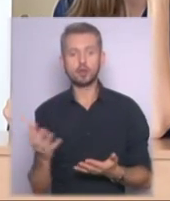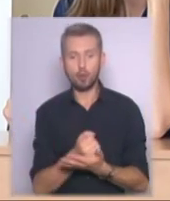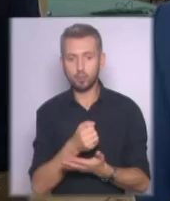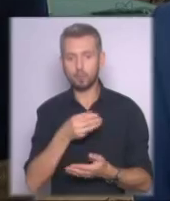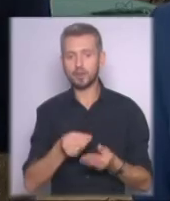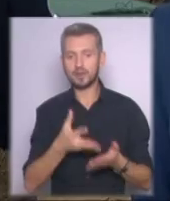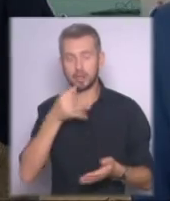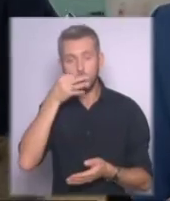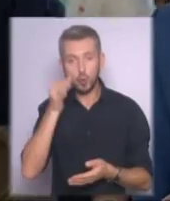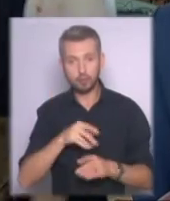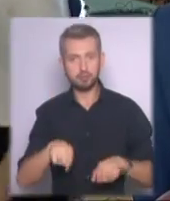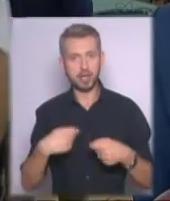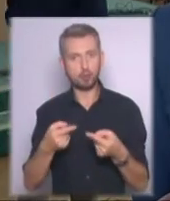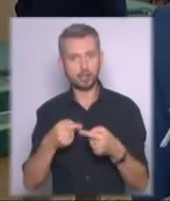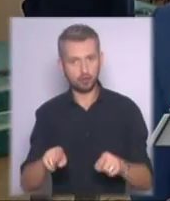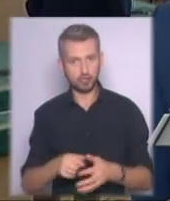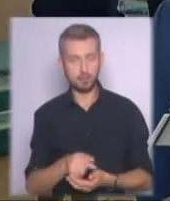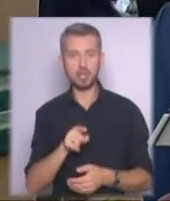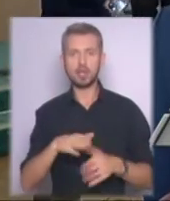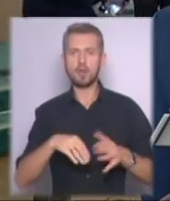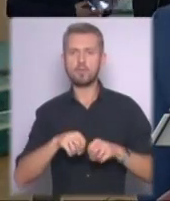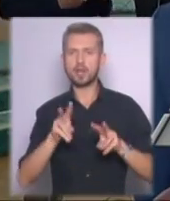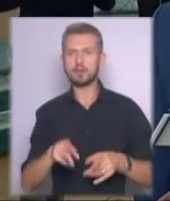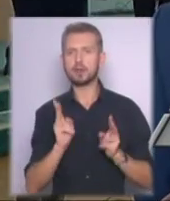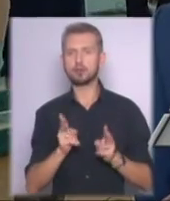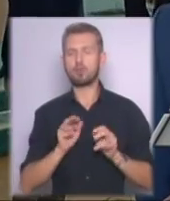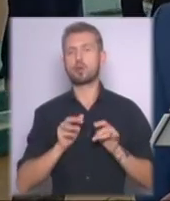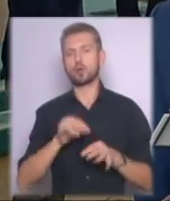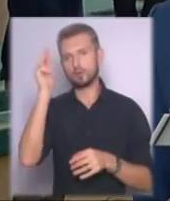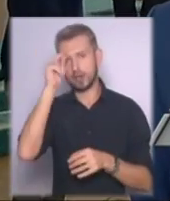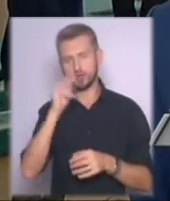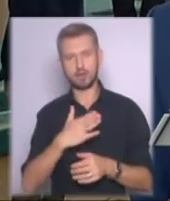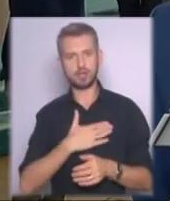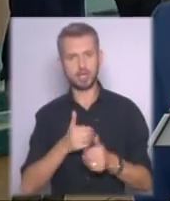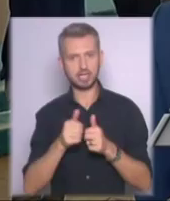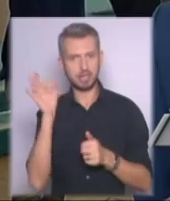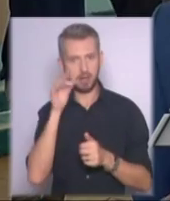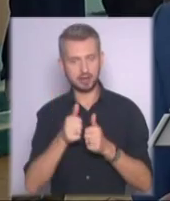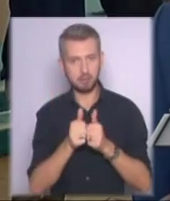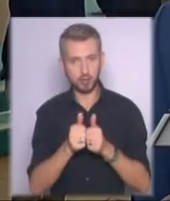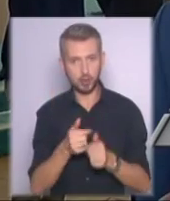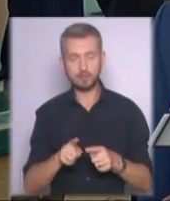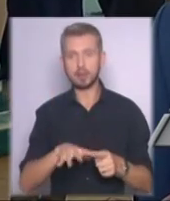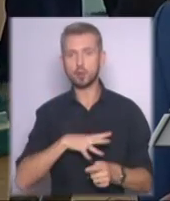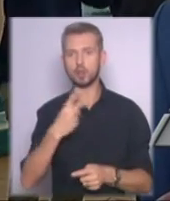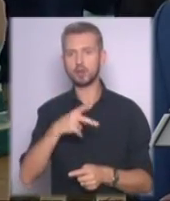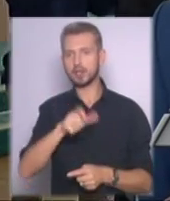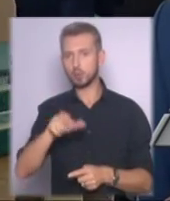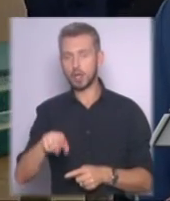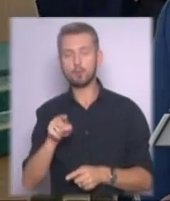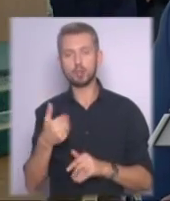іншим. Ті фахівці, які прийшли навчання в наших німецьких партнерів, це було 20 людей, вони вже